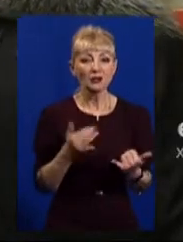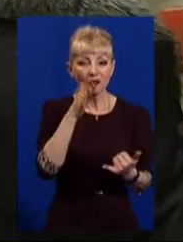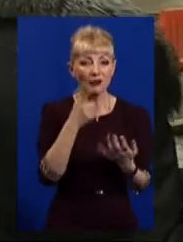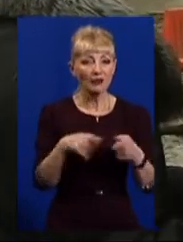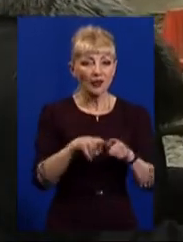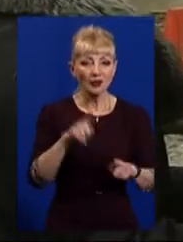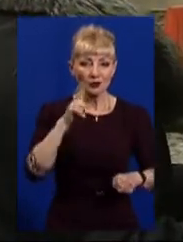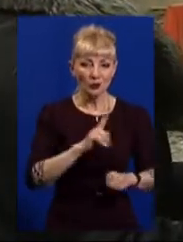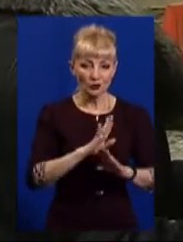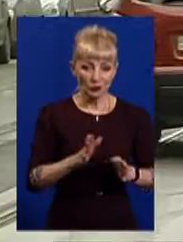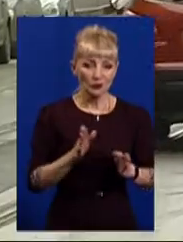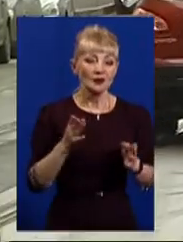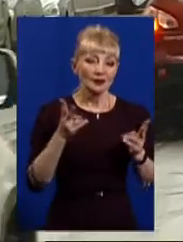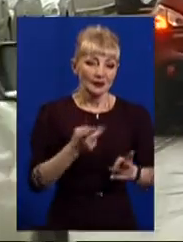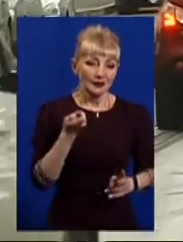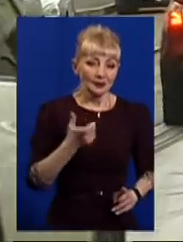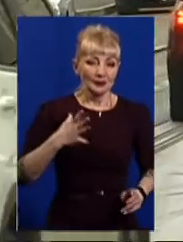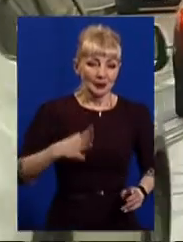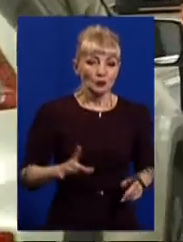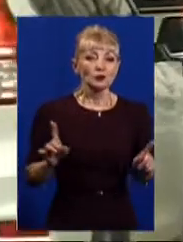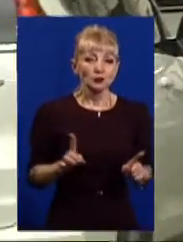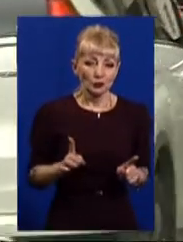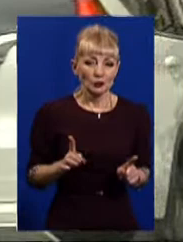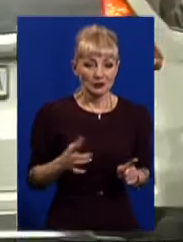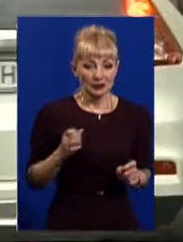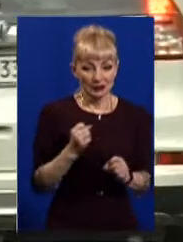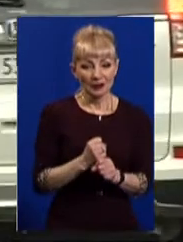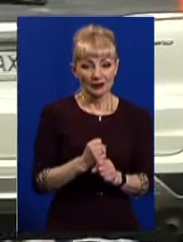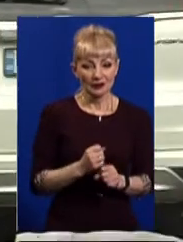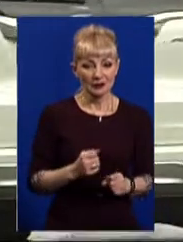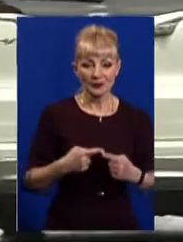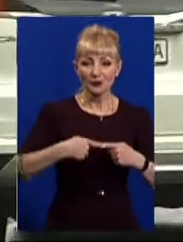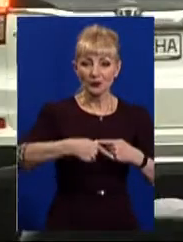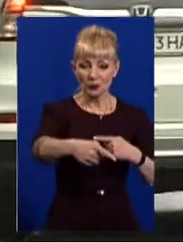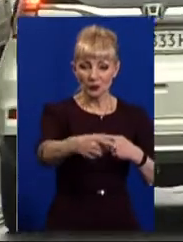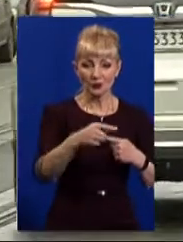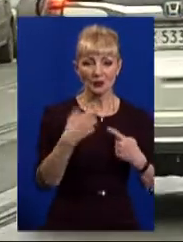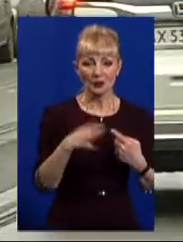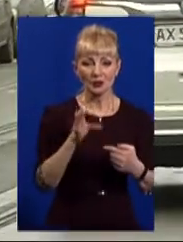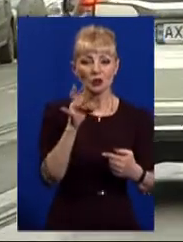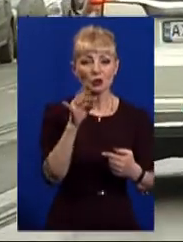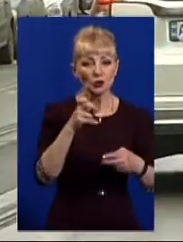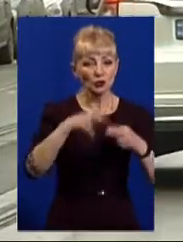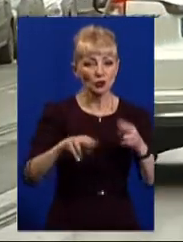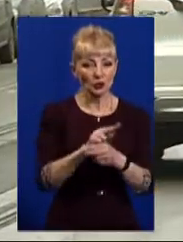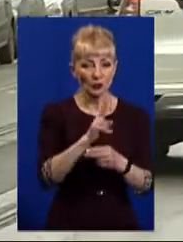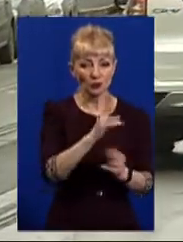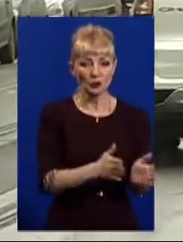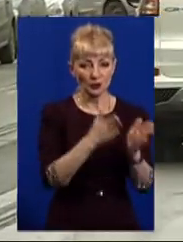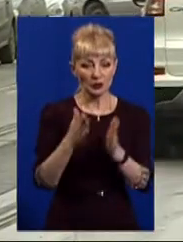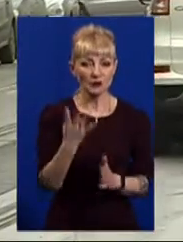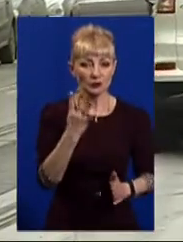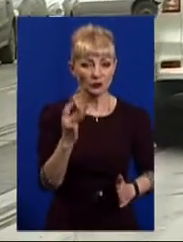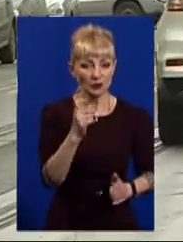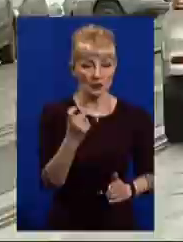потерпіти. Ну а що робити? Довжина ділянки, строки завершення ремонту якої перенесли в четверте – 400 метрів.